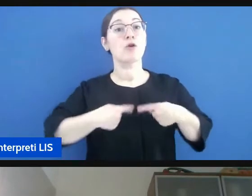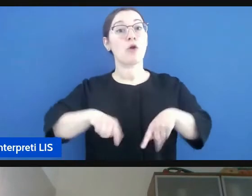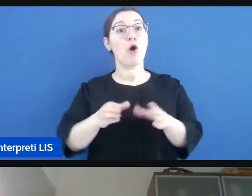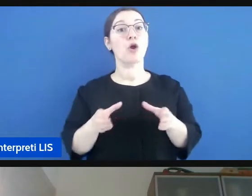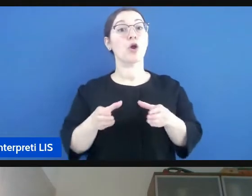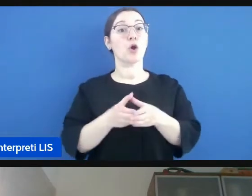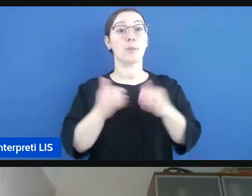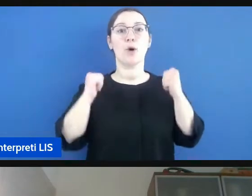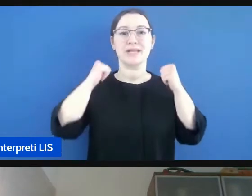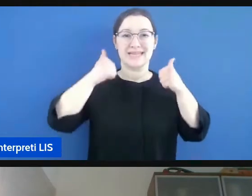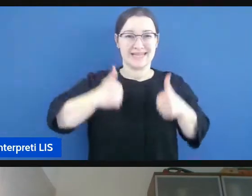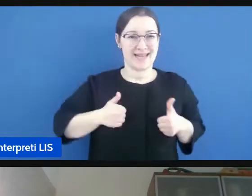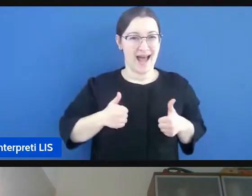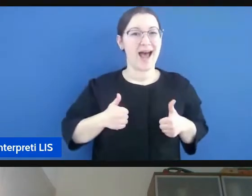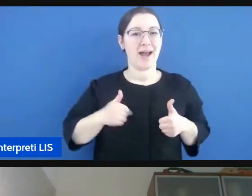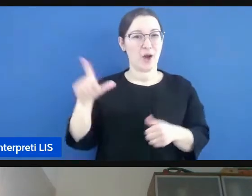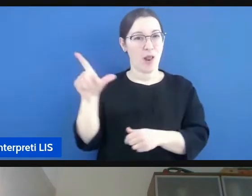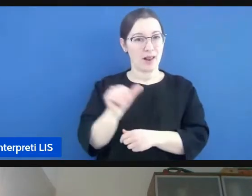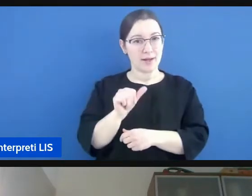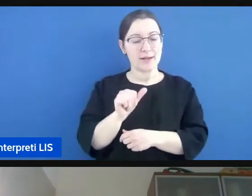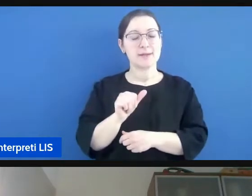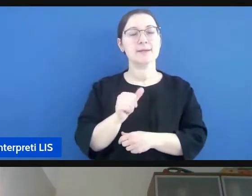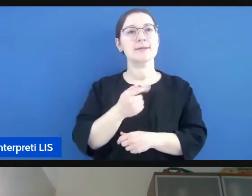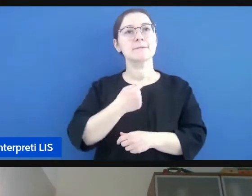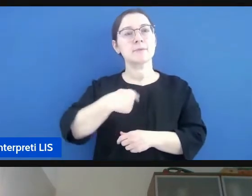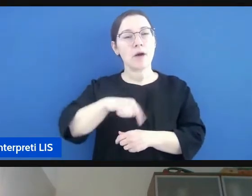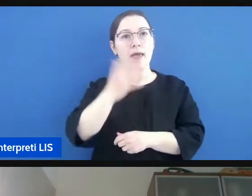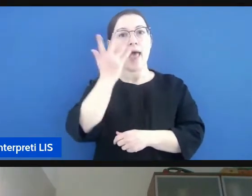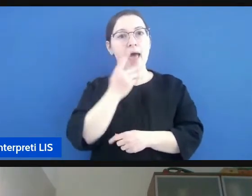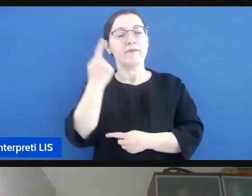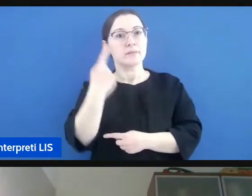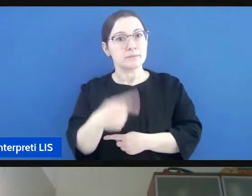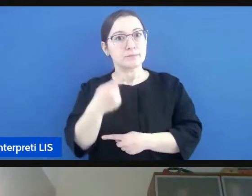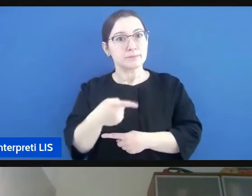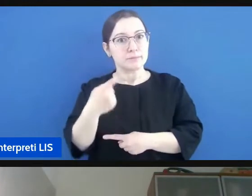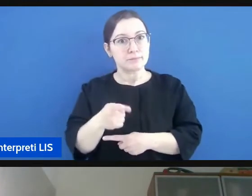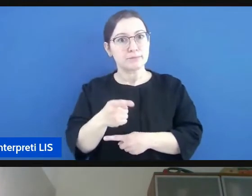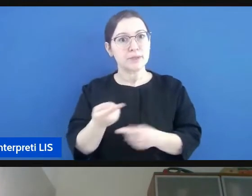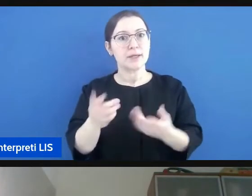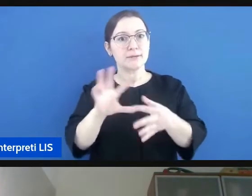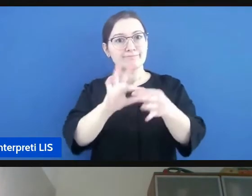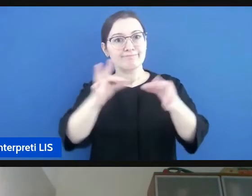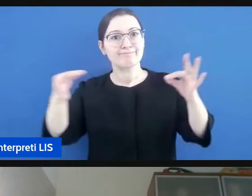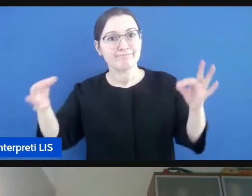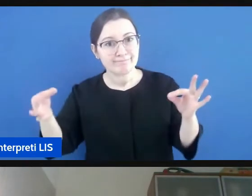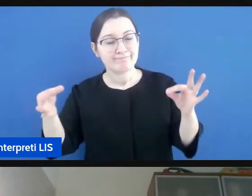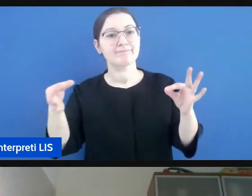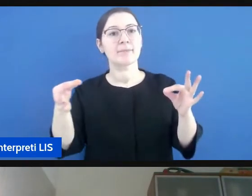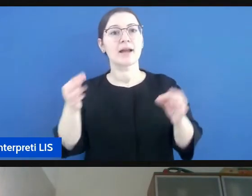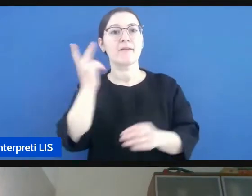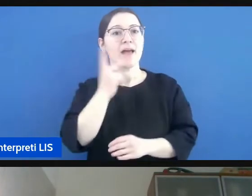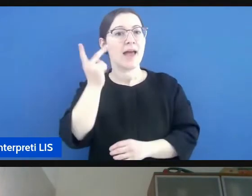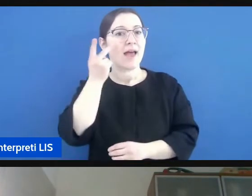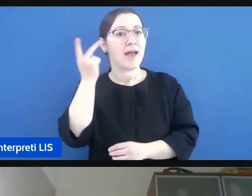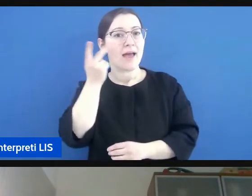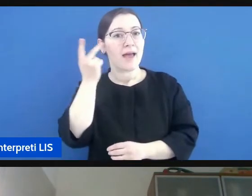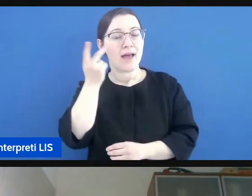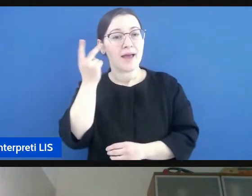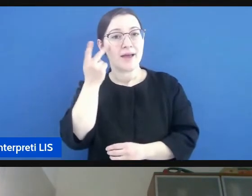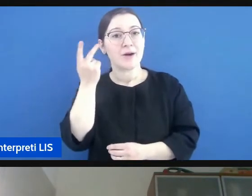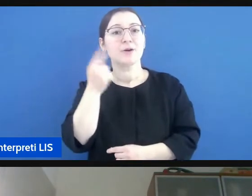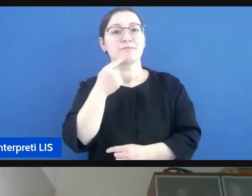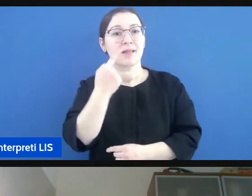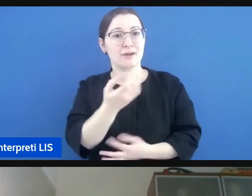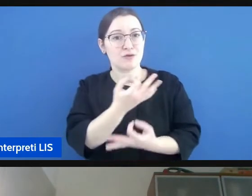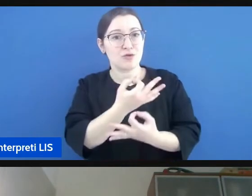eravamo proposti il problema è che come dice Emilio mancano i sordi ma le persone sorde noi abbiamo